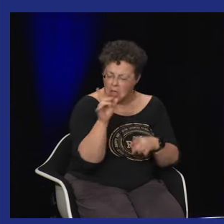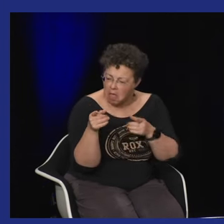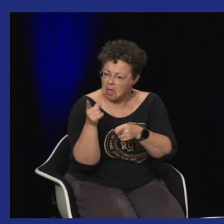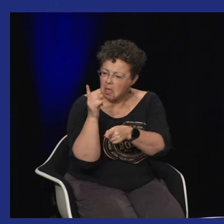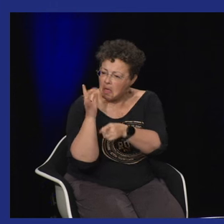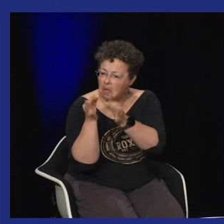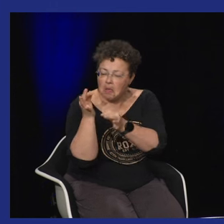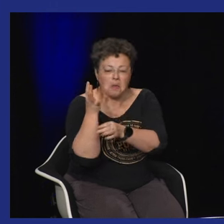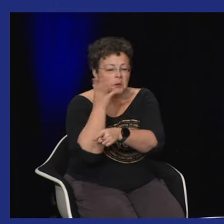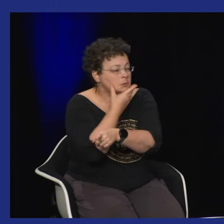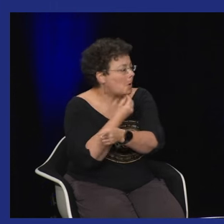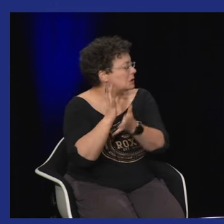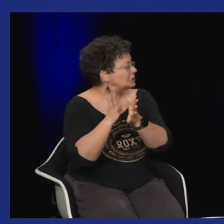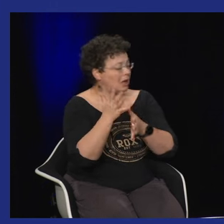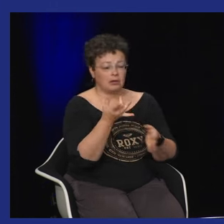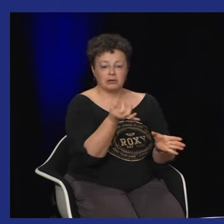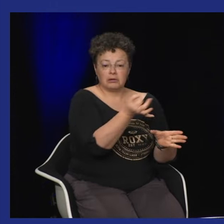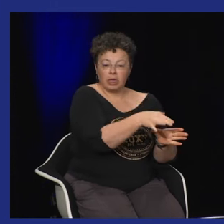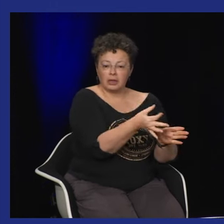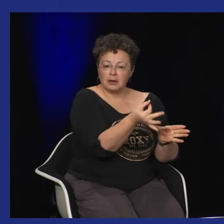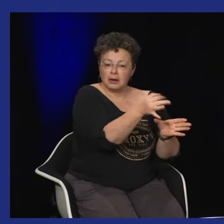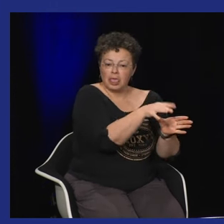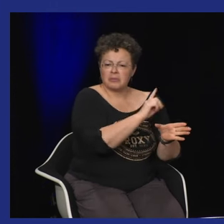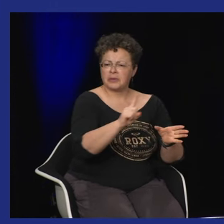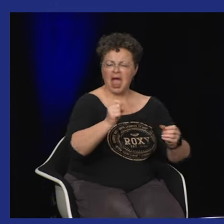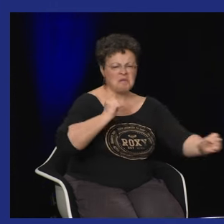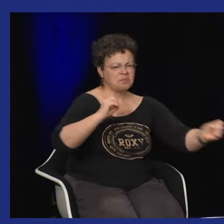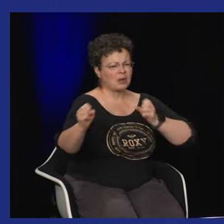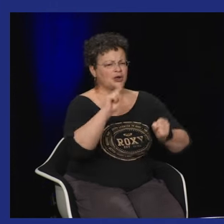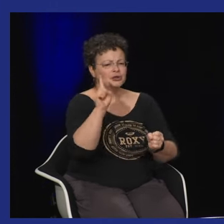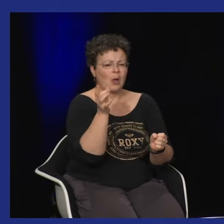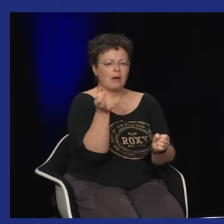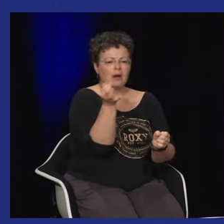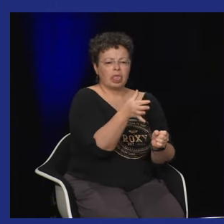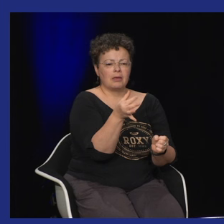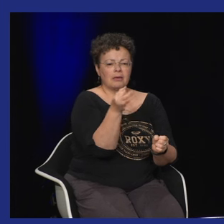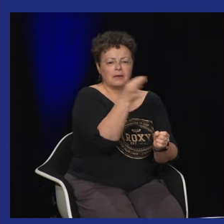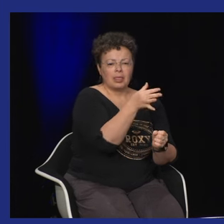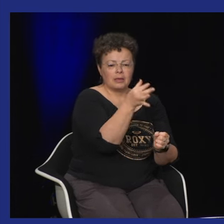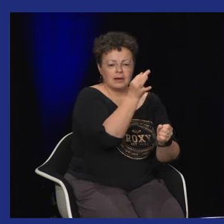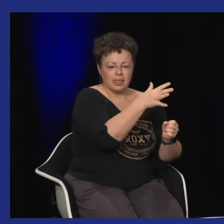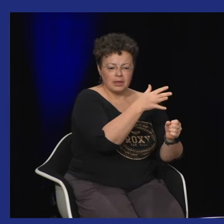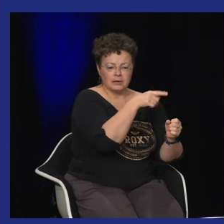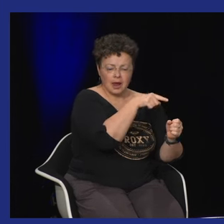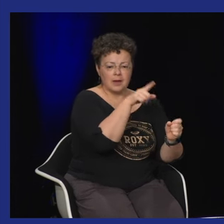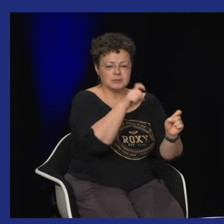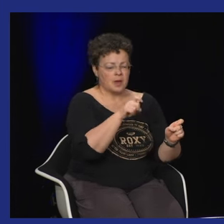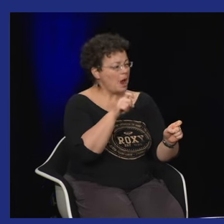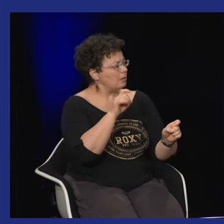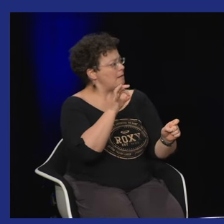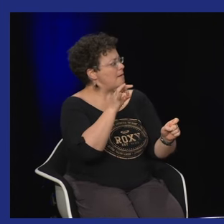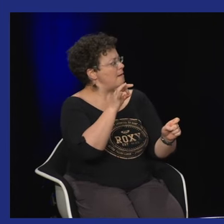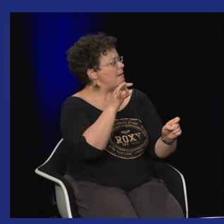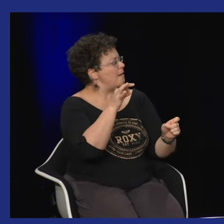et c'est vrai que certains se sont commencé à s'intéresser un peu à ça et à à créer des petites choses comme ça